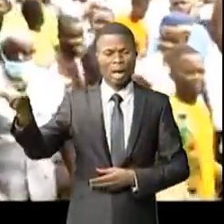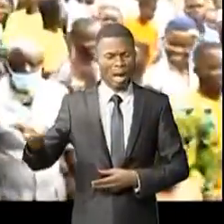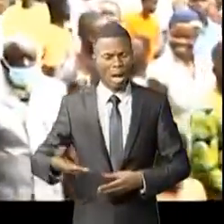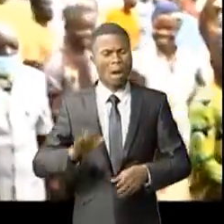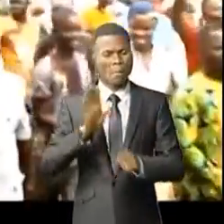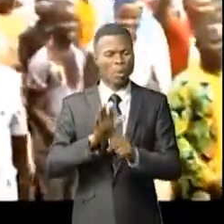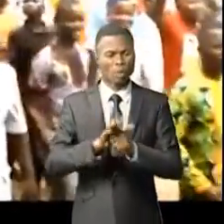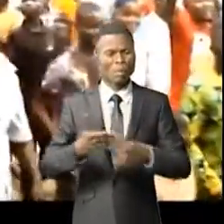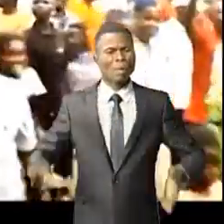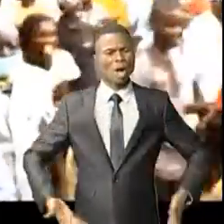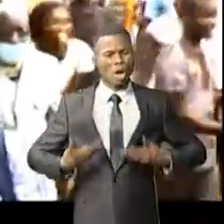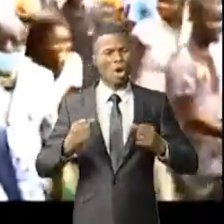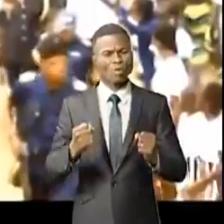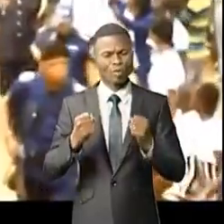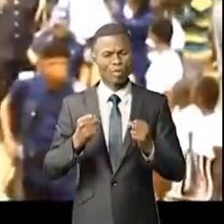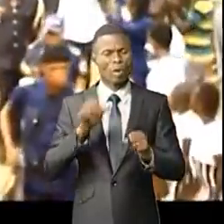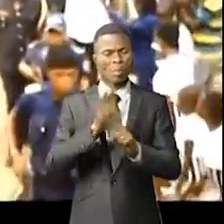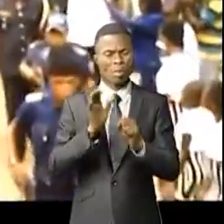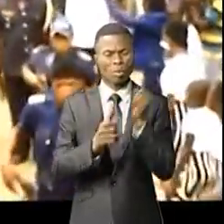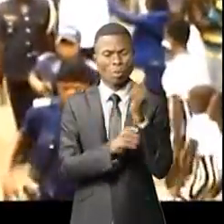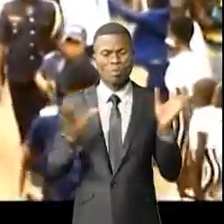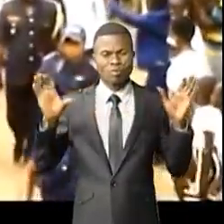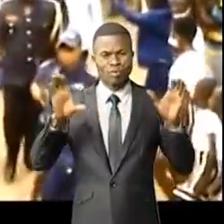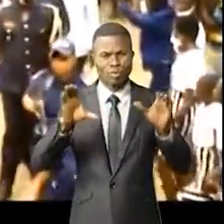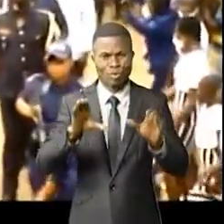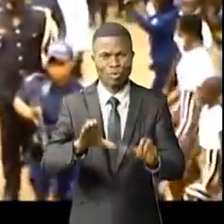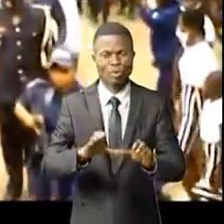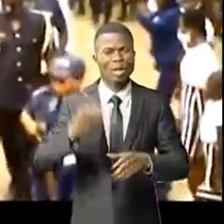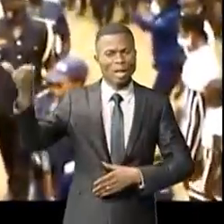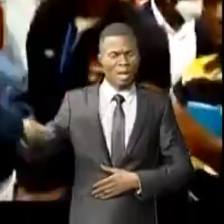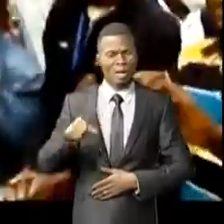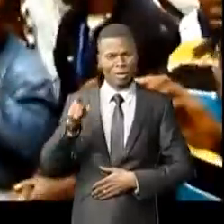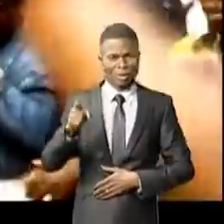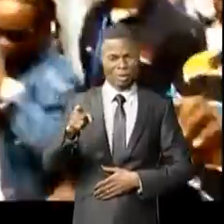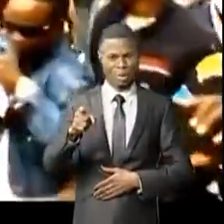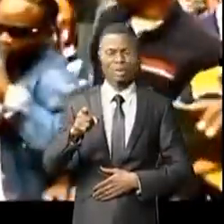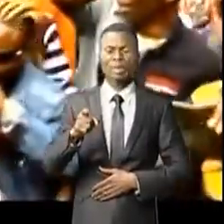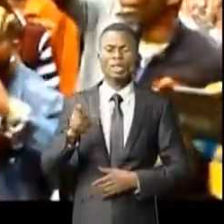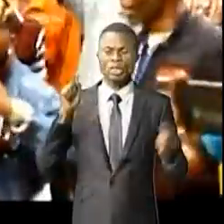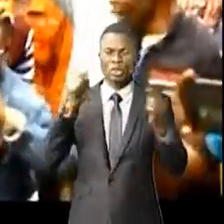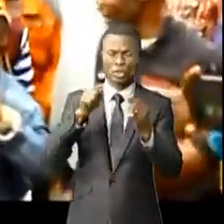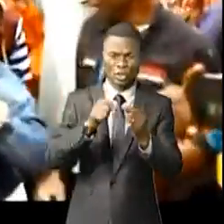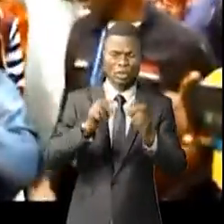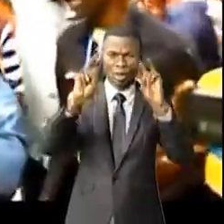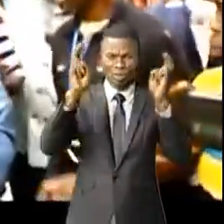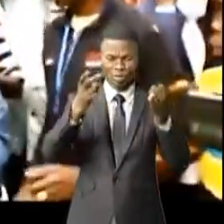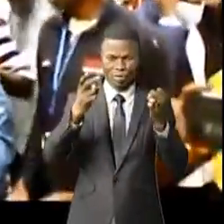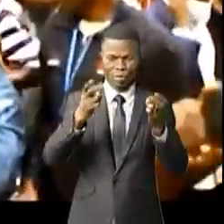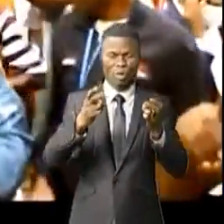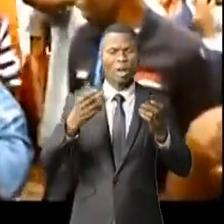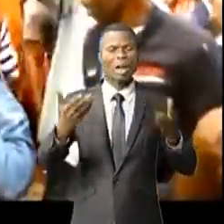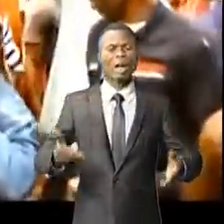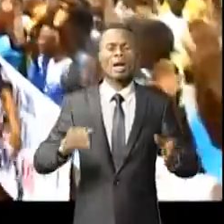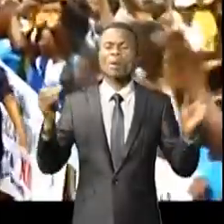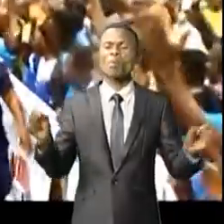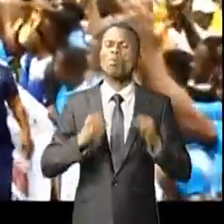au plus haut niveau, drainant ainsi une foule en liesse sans pareil venir l'accueillir dès l'entrée jusqu'au centre sous fond d'ambiance et